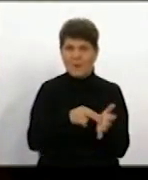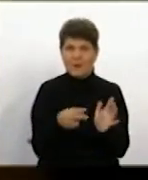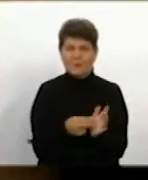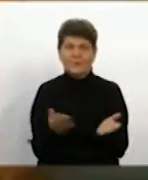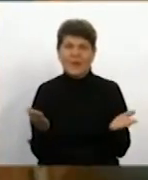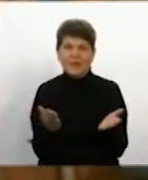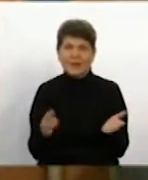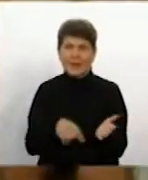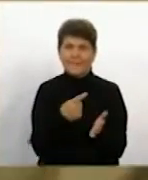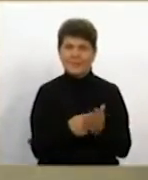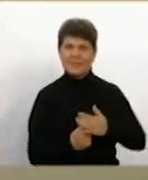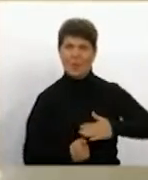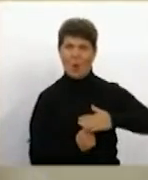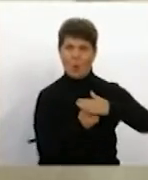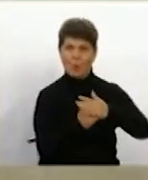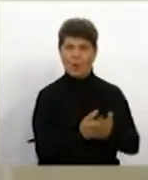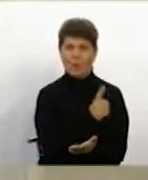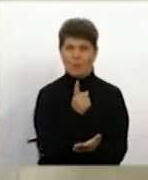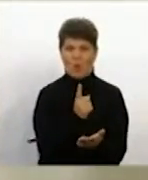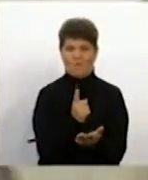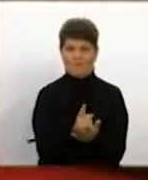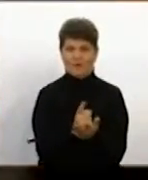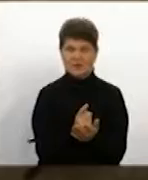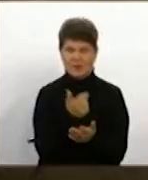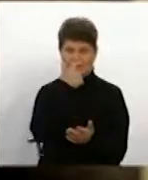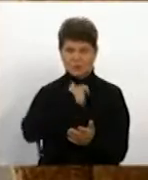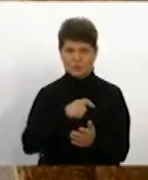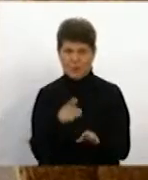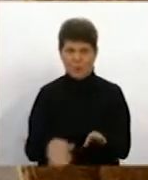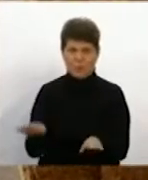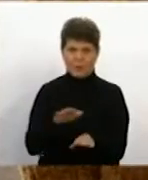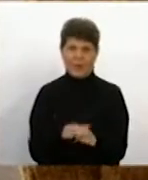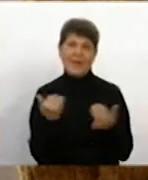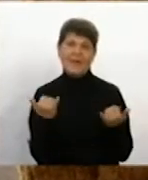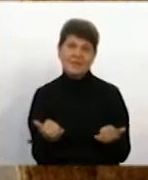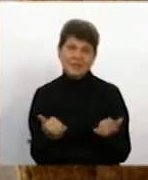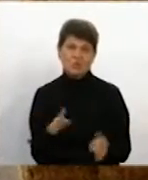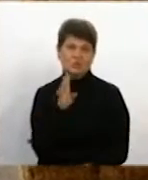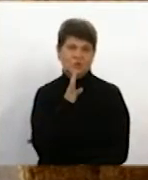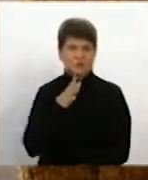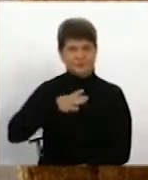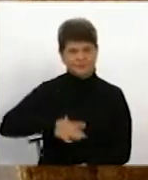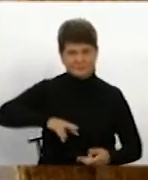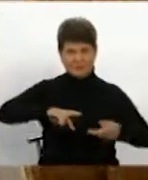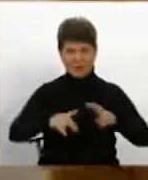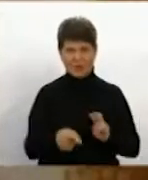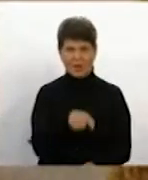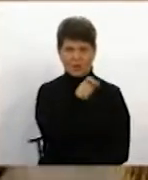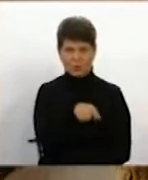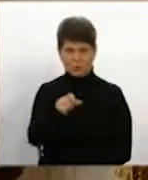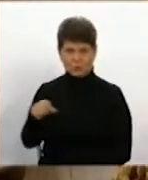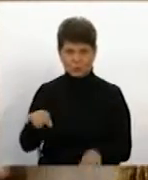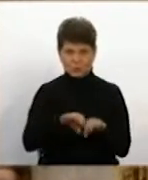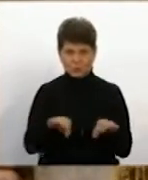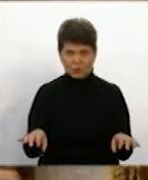місцеві опори він повинен з собою покрити. Тепер жінці знову доведеться міняти труби. Якщо ви маєте якісь